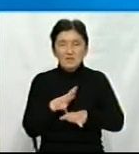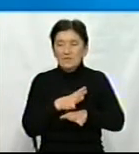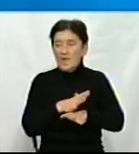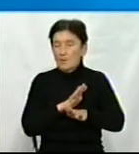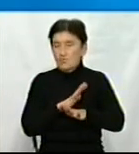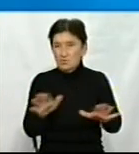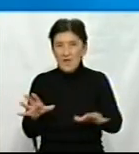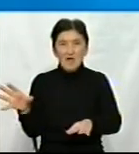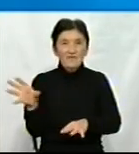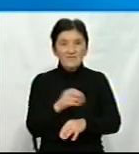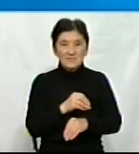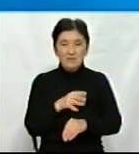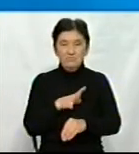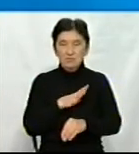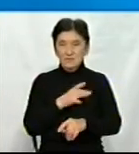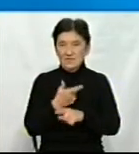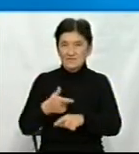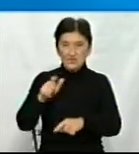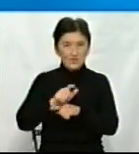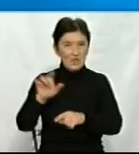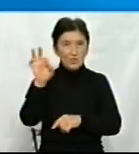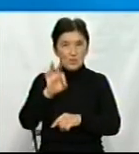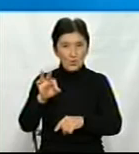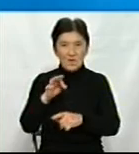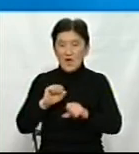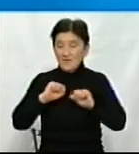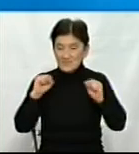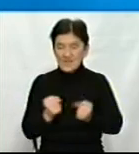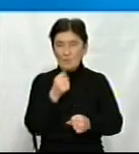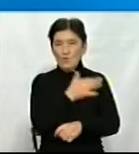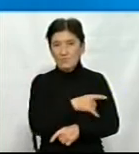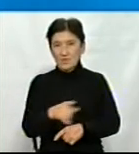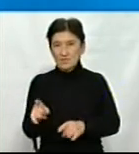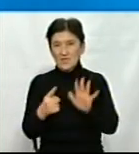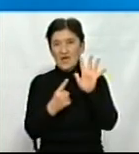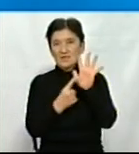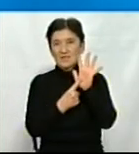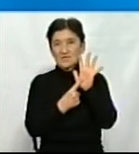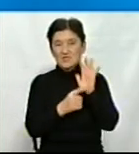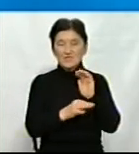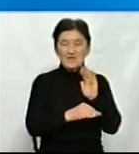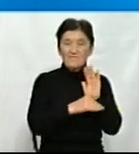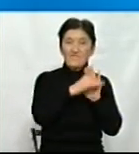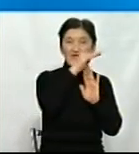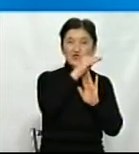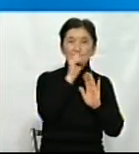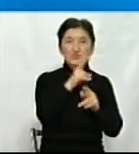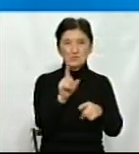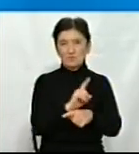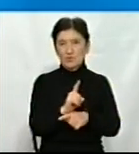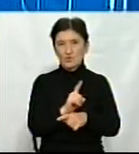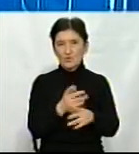Тобто вся температура була вище нуля середньодобова. Так от, в зимовий період на 6 градусів вища була температура, аніж по нормі.